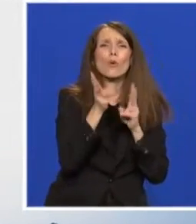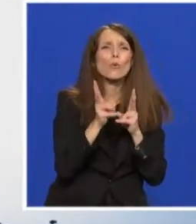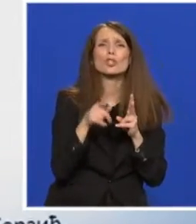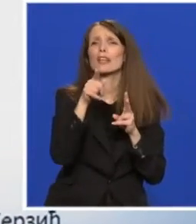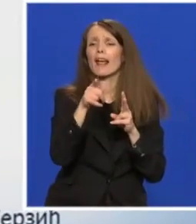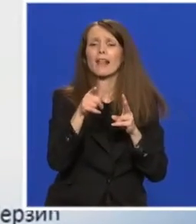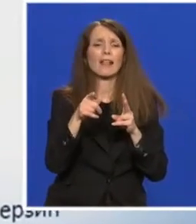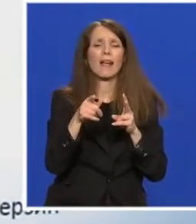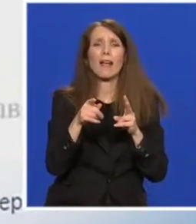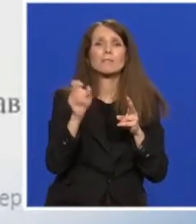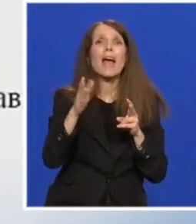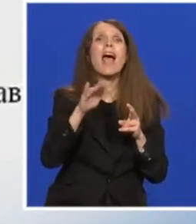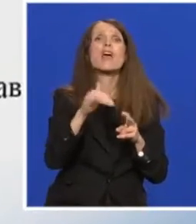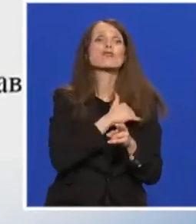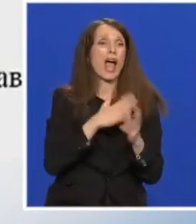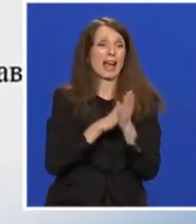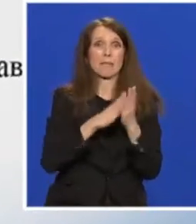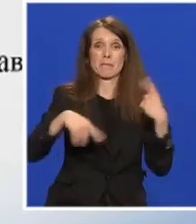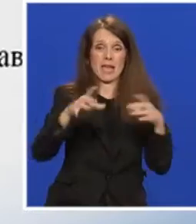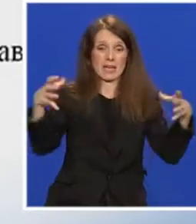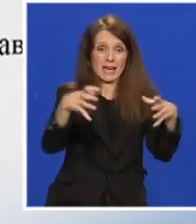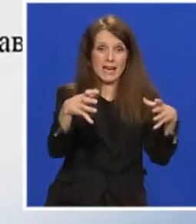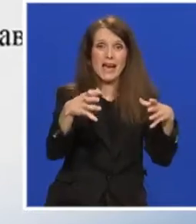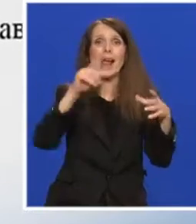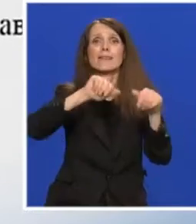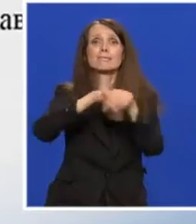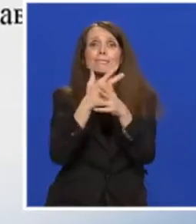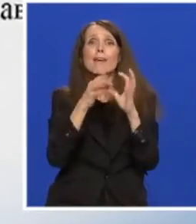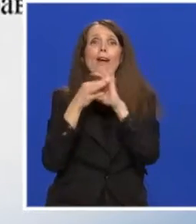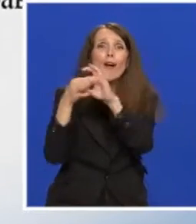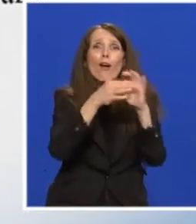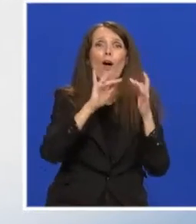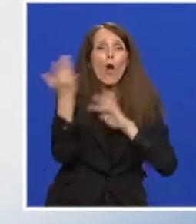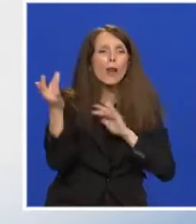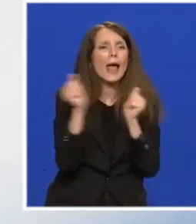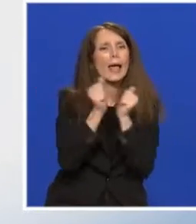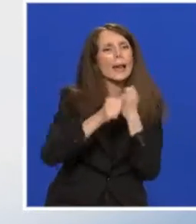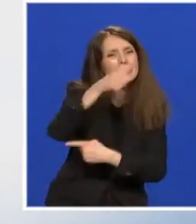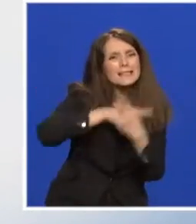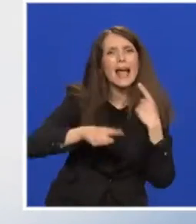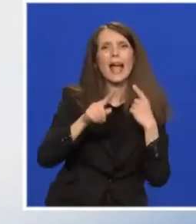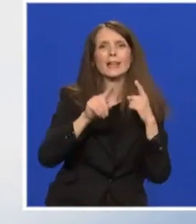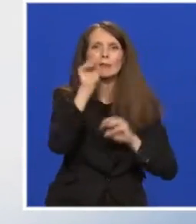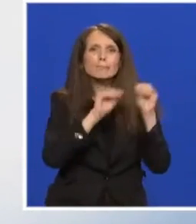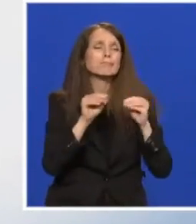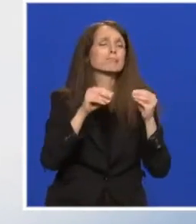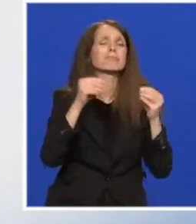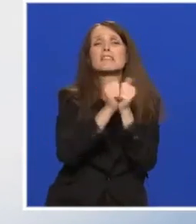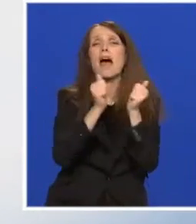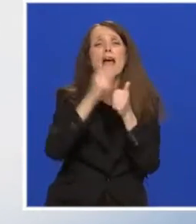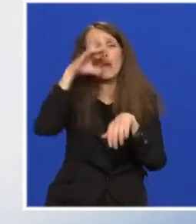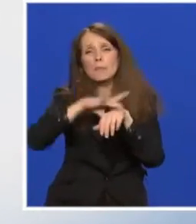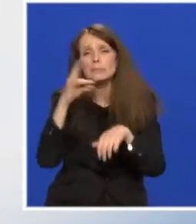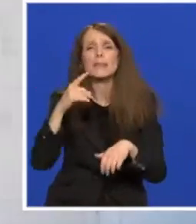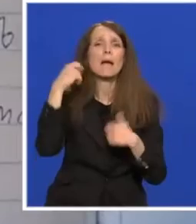okupili celo deljenje, čak i literarne sekcije. I svi oni zajedno zapravo prave ili pesmu, ili